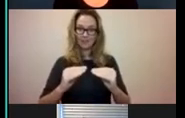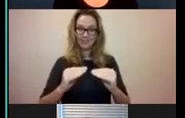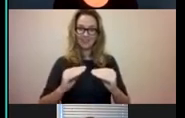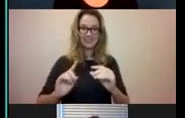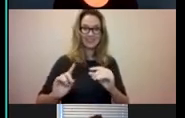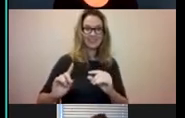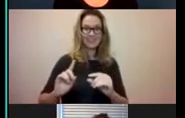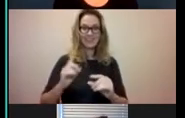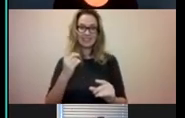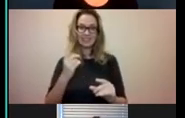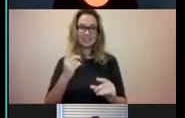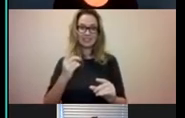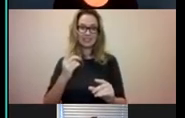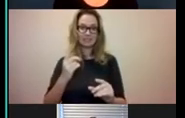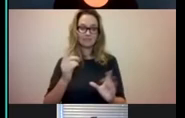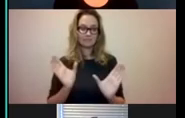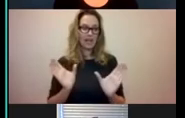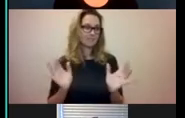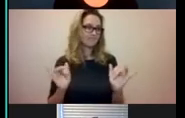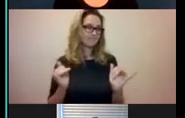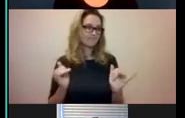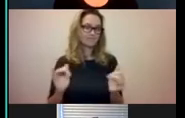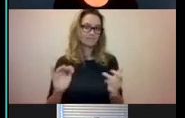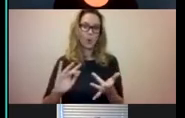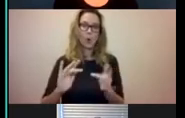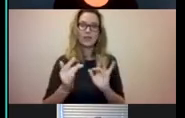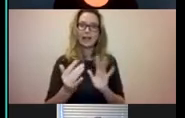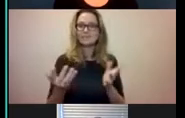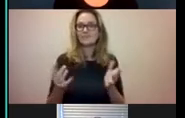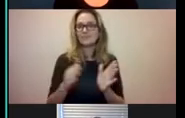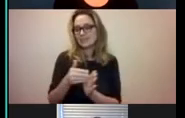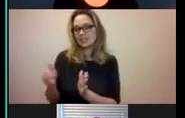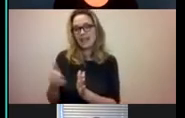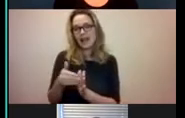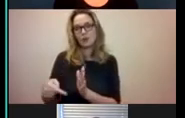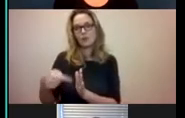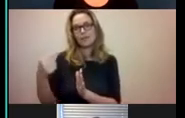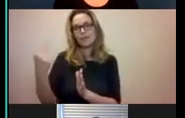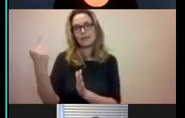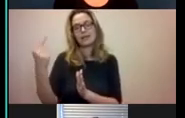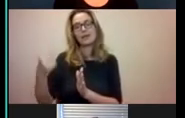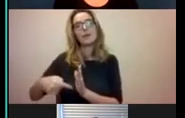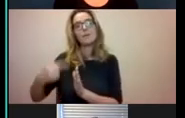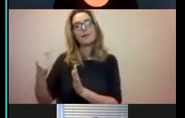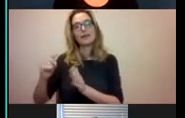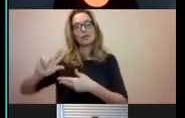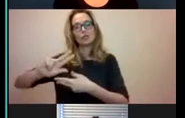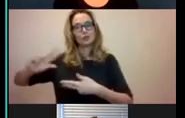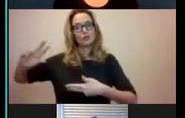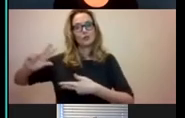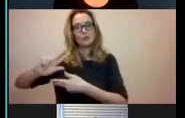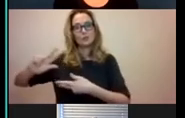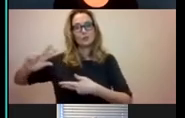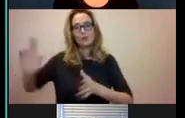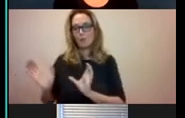geweest van, ja, wat daarna nog volgt. Vele, vele zoommeetings, zeg maar. Er zijn dus